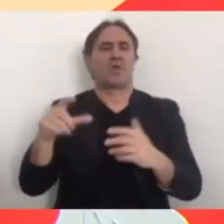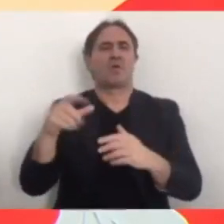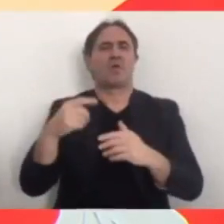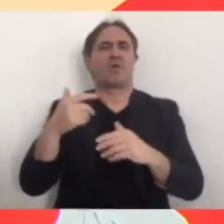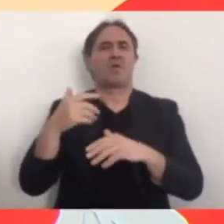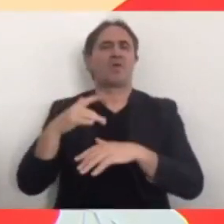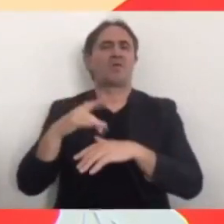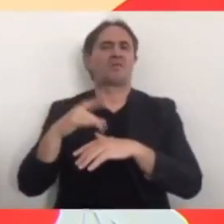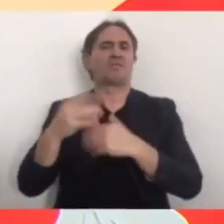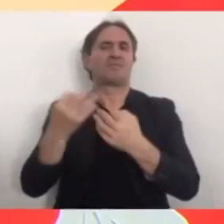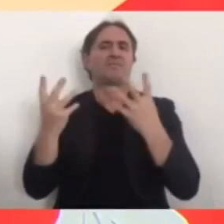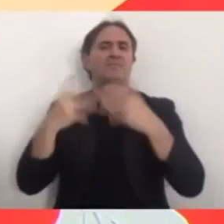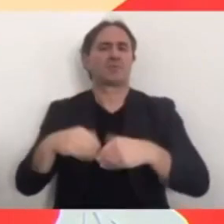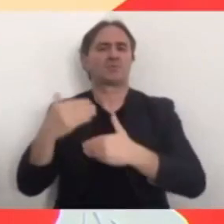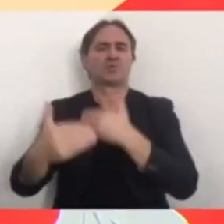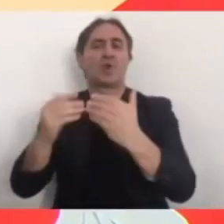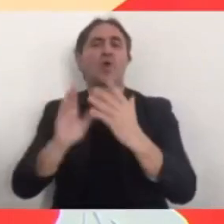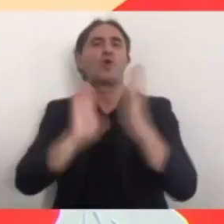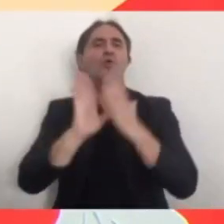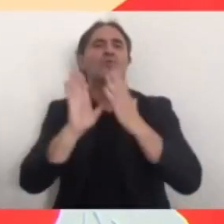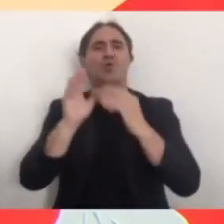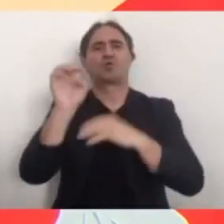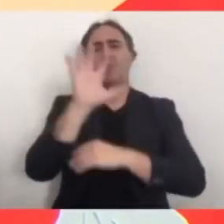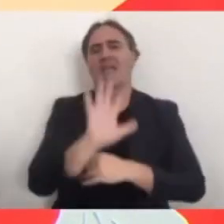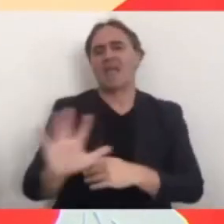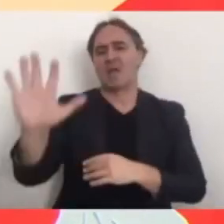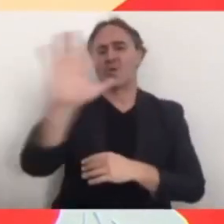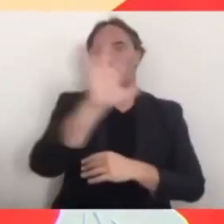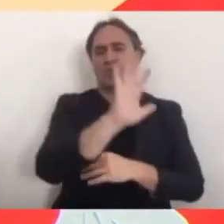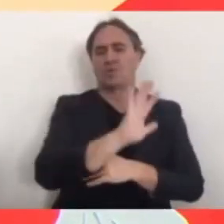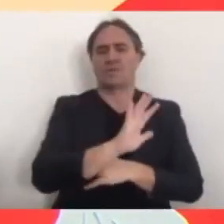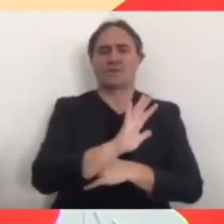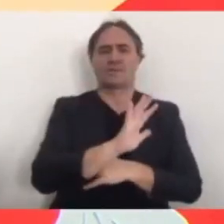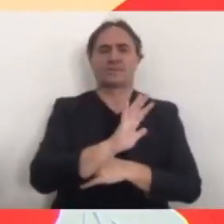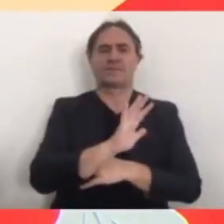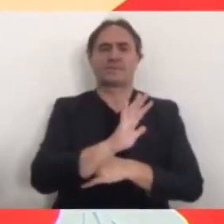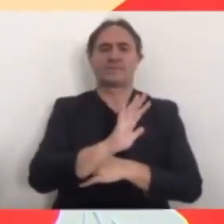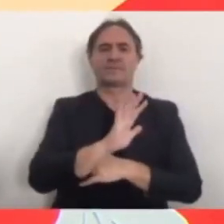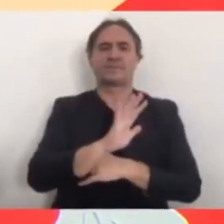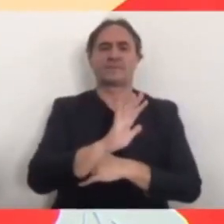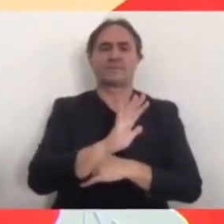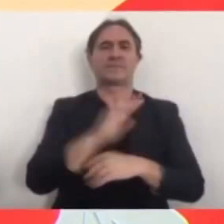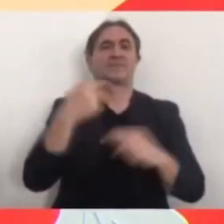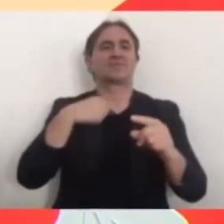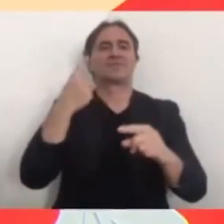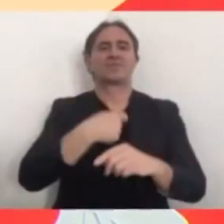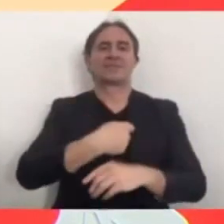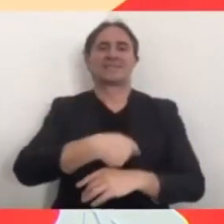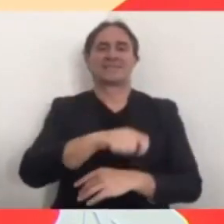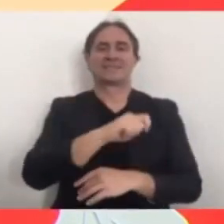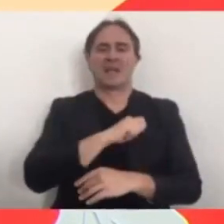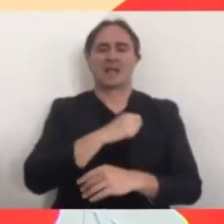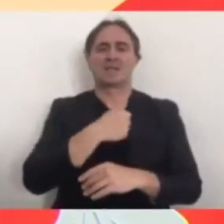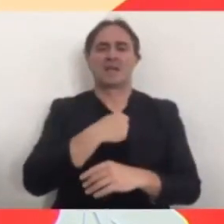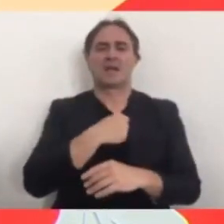Paesi europei. Nella nostra favorevole situazione ci sono, diciamo, Spagna e Portogallo, ma tutto il resto